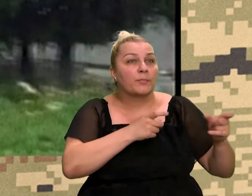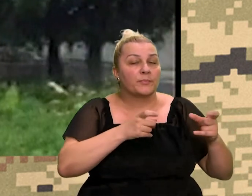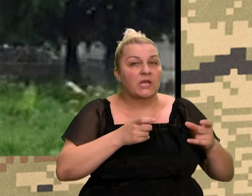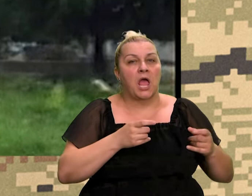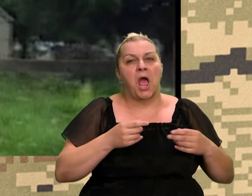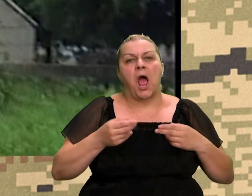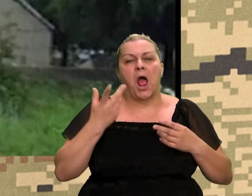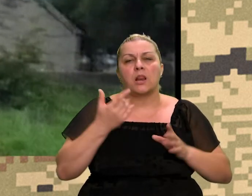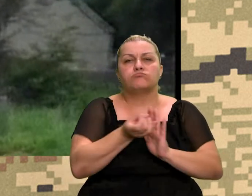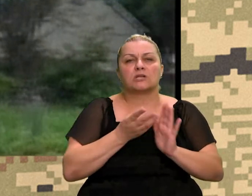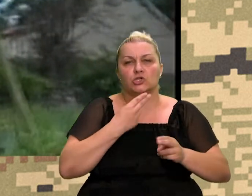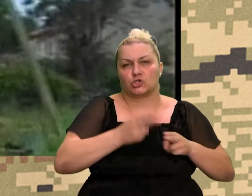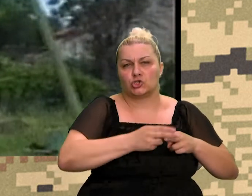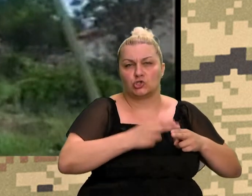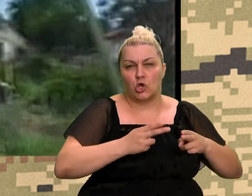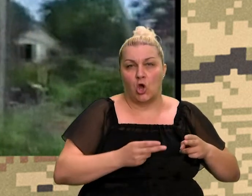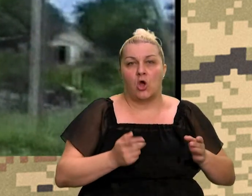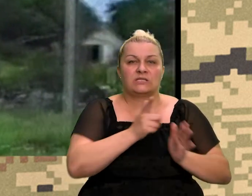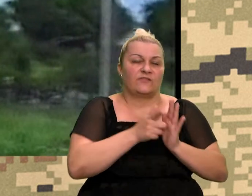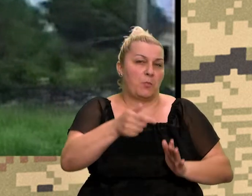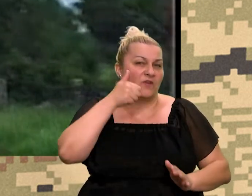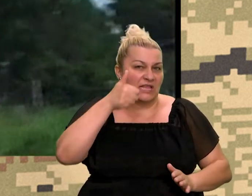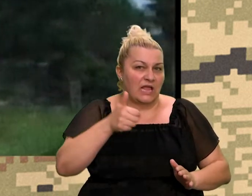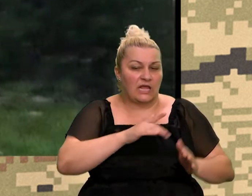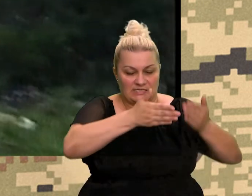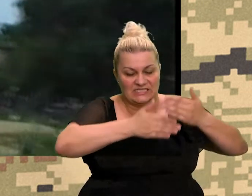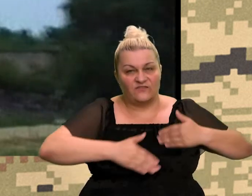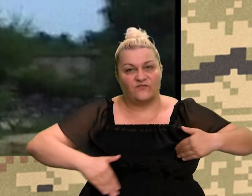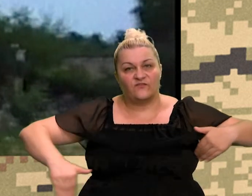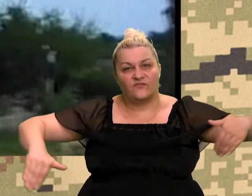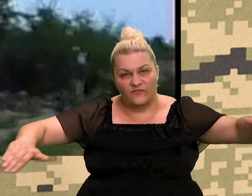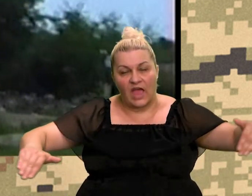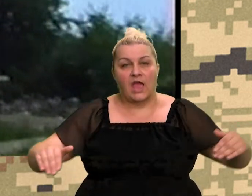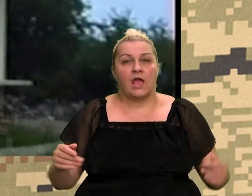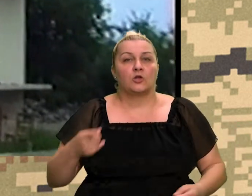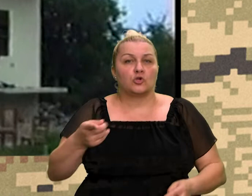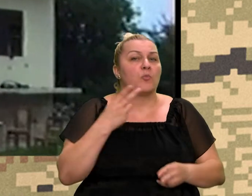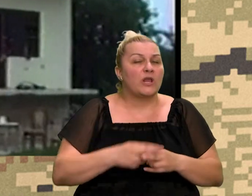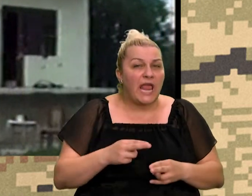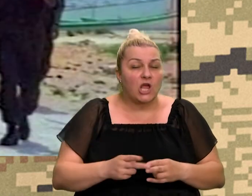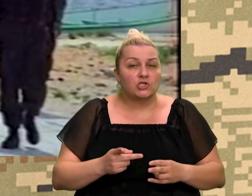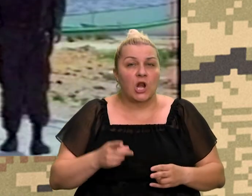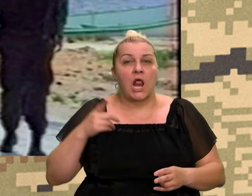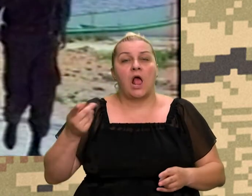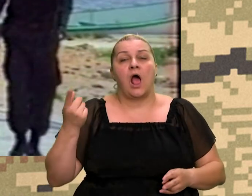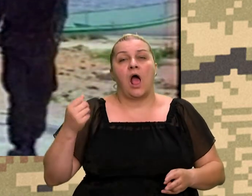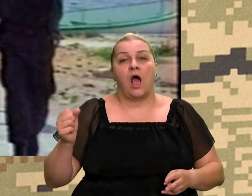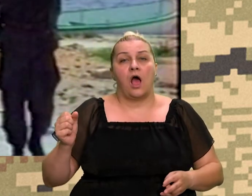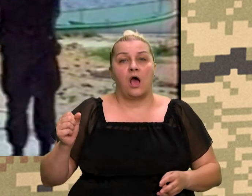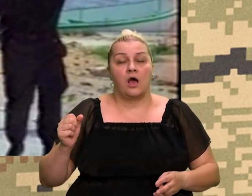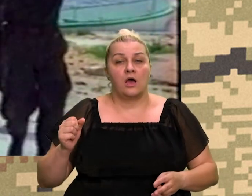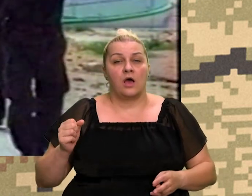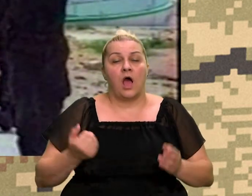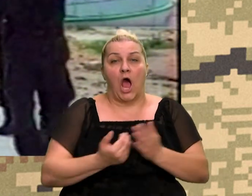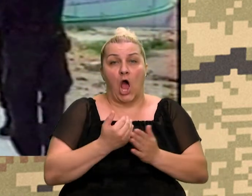da smo mi u toko toga dana već riješili taj cilj i platošta je vojno, po nekim vojnim strategijama, kad imate